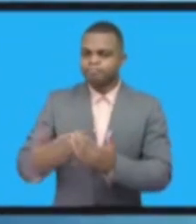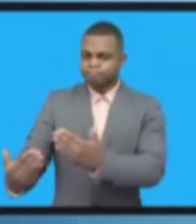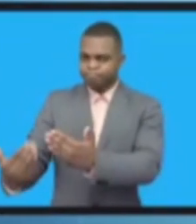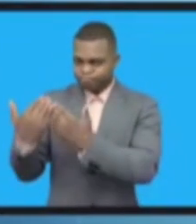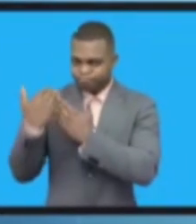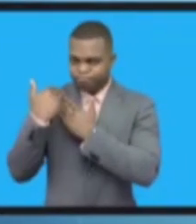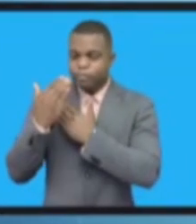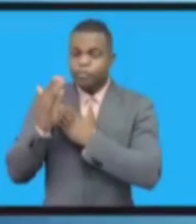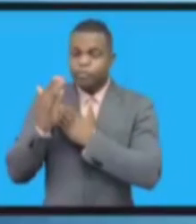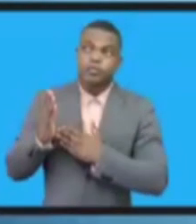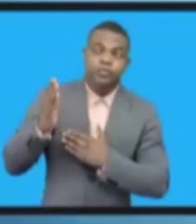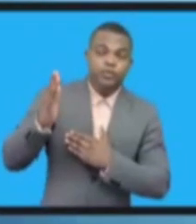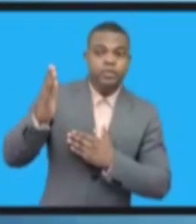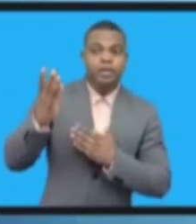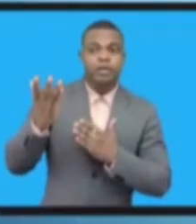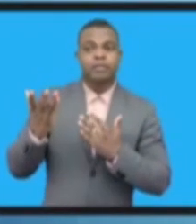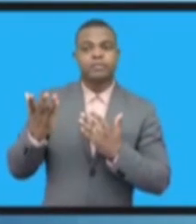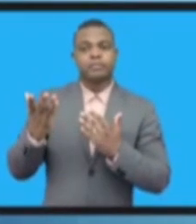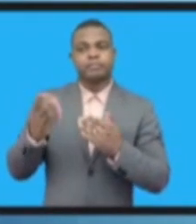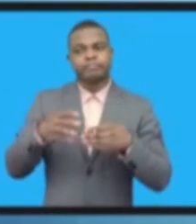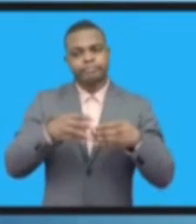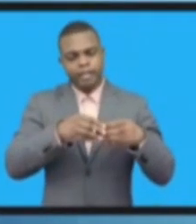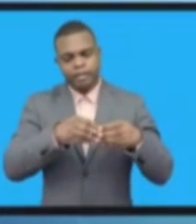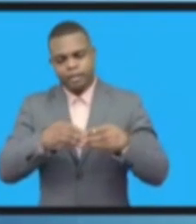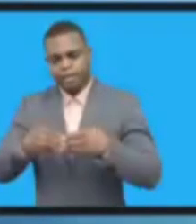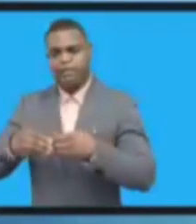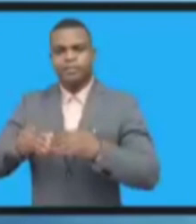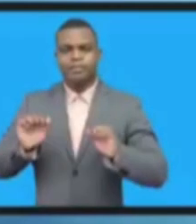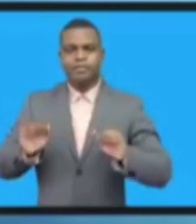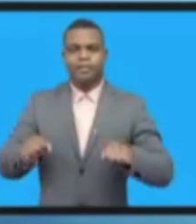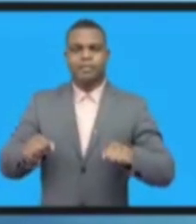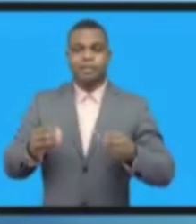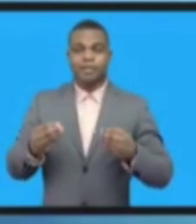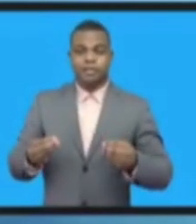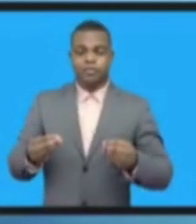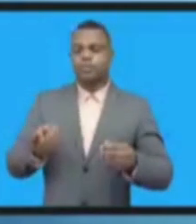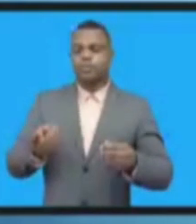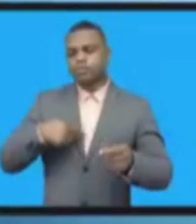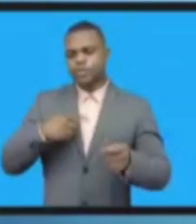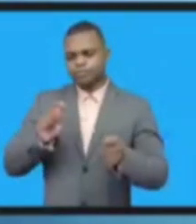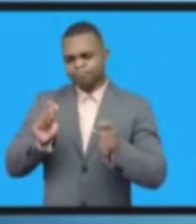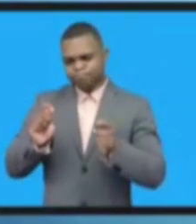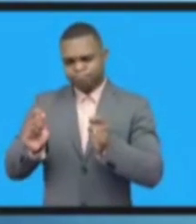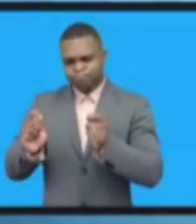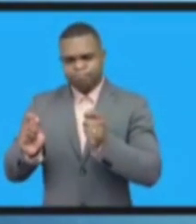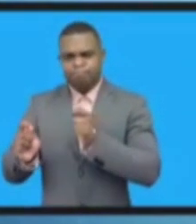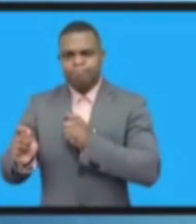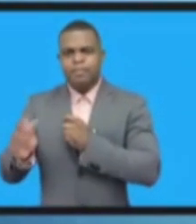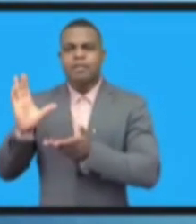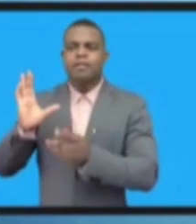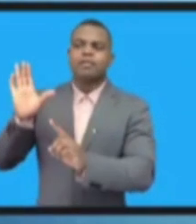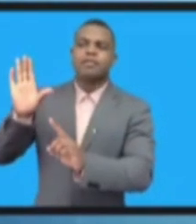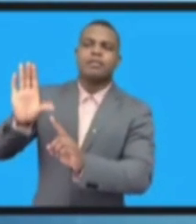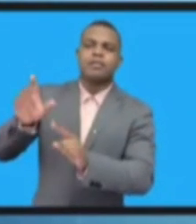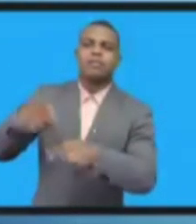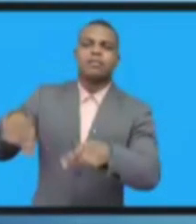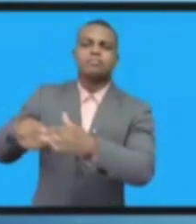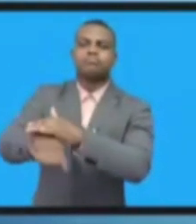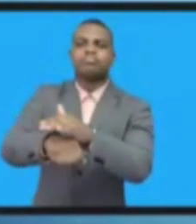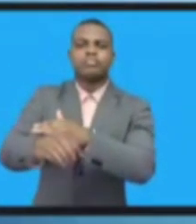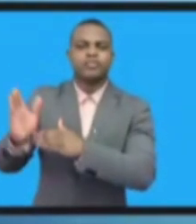и формировать эту эволюцию. Для того, чтобы люди имели